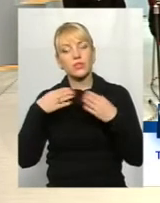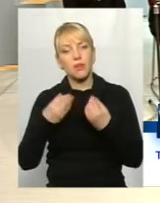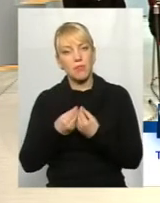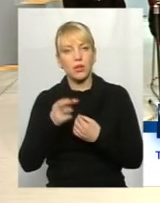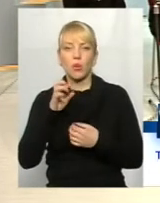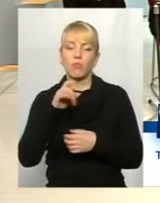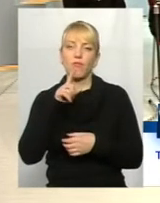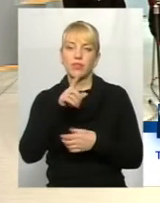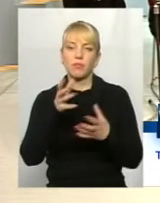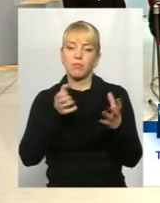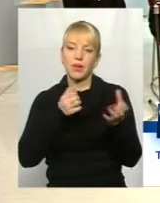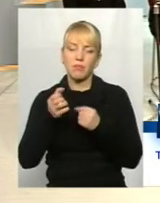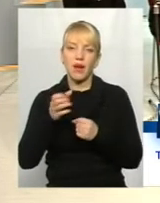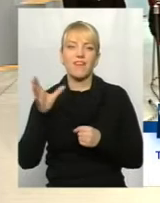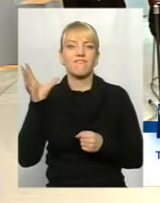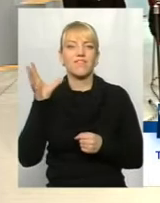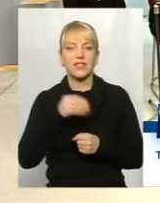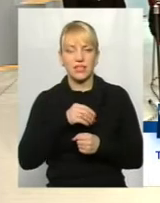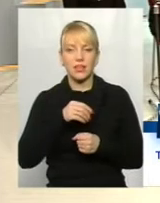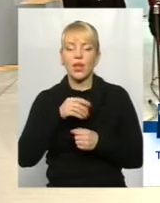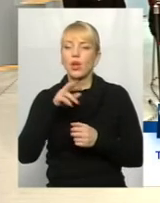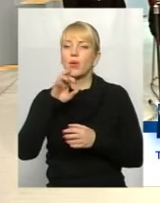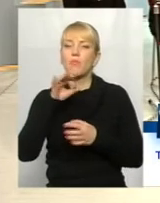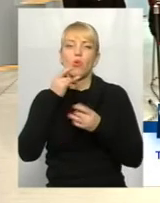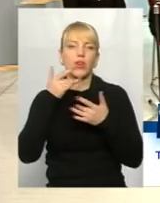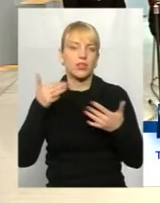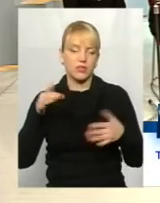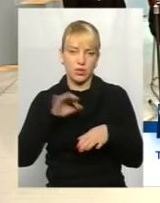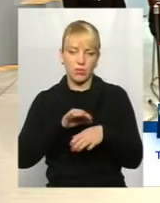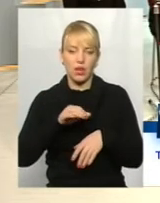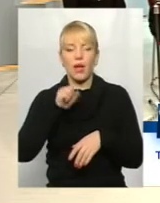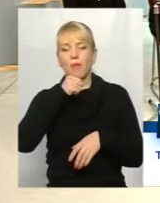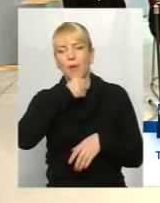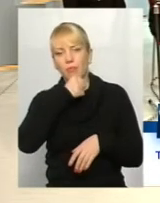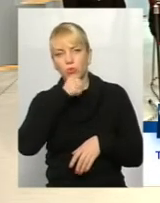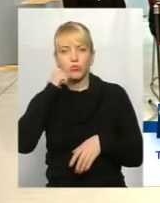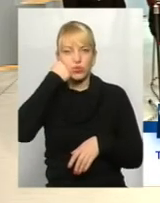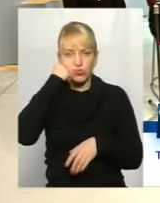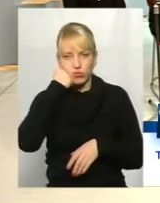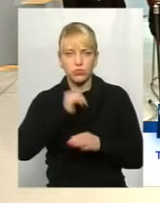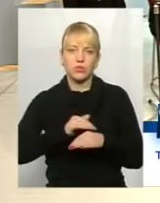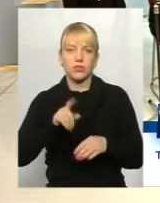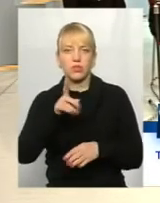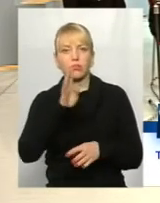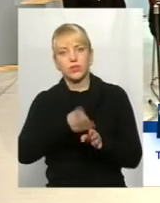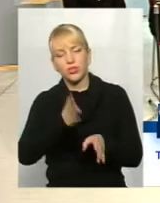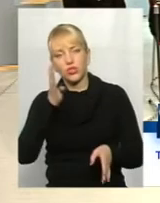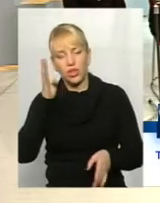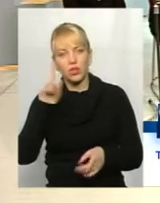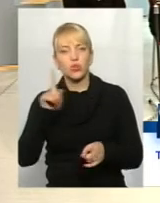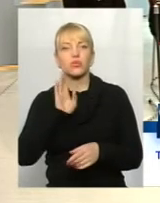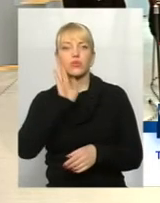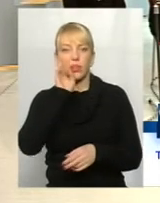всіх і по всіх болячках. Багусь, дідусь, дітей. Так, до черга така, що сутра